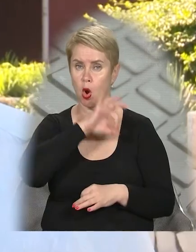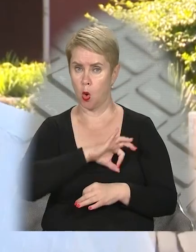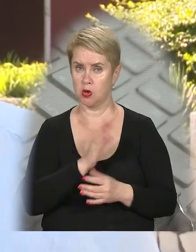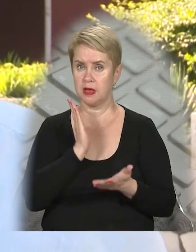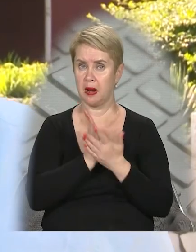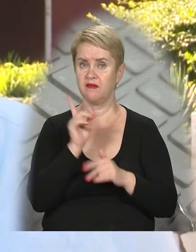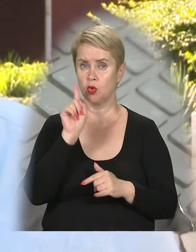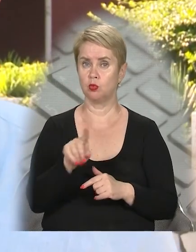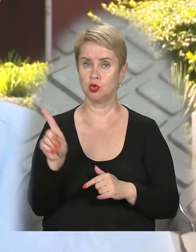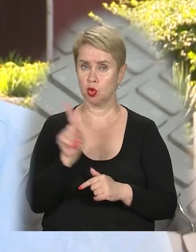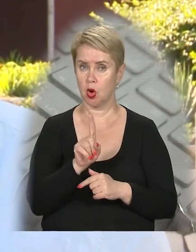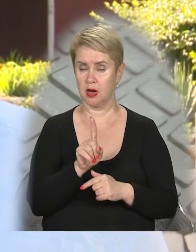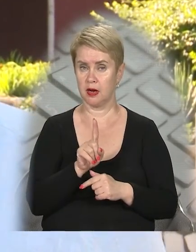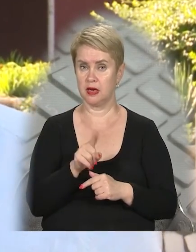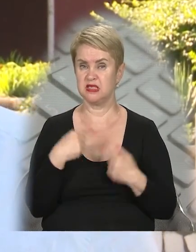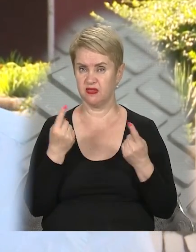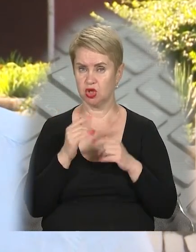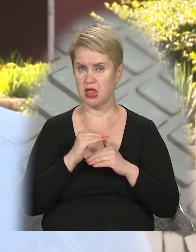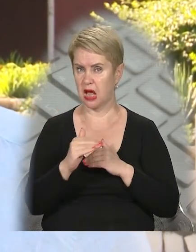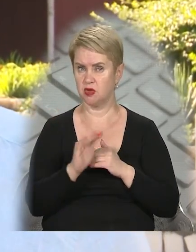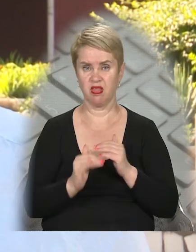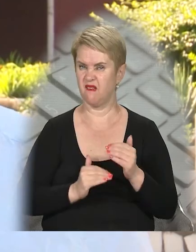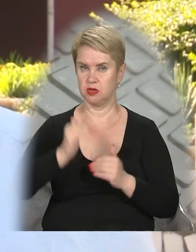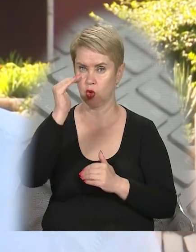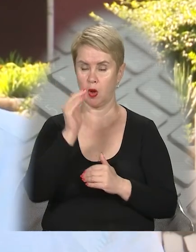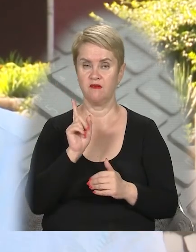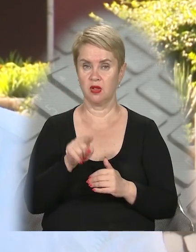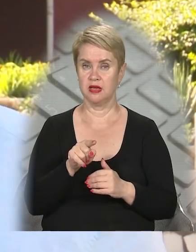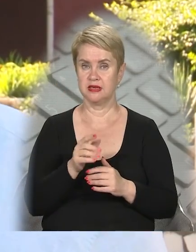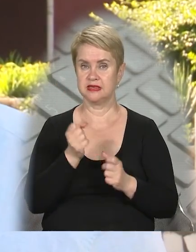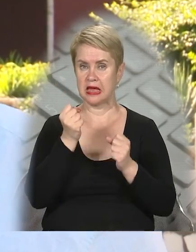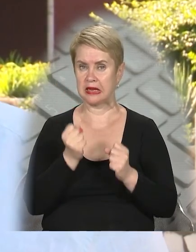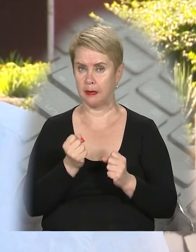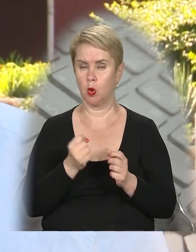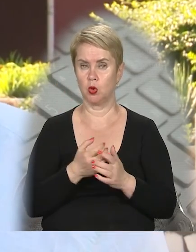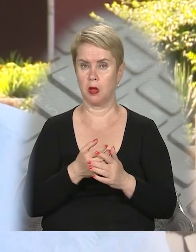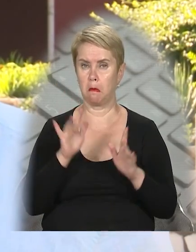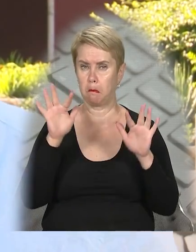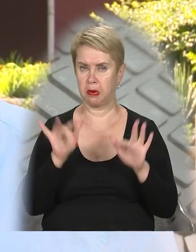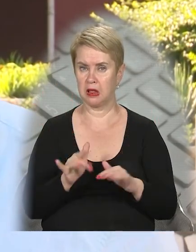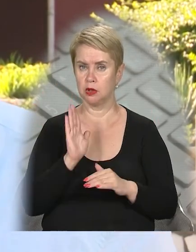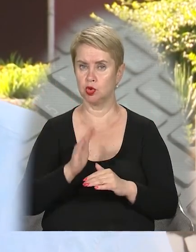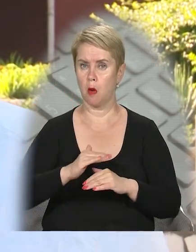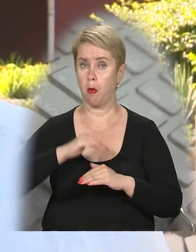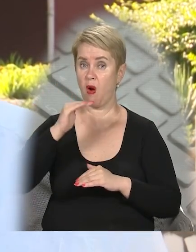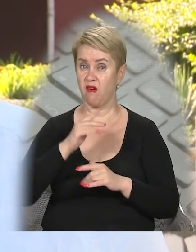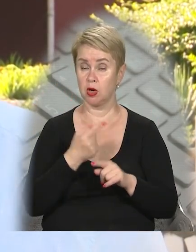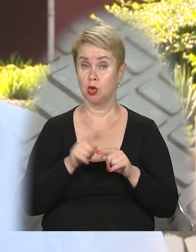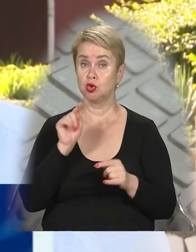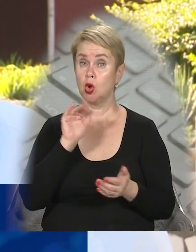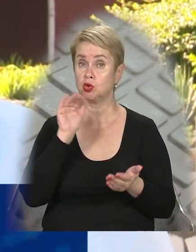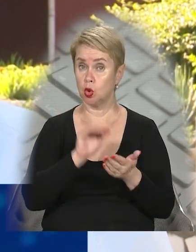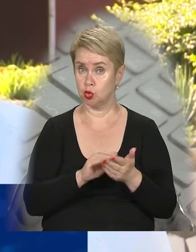полягає в тому, що звичайні газони, вони невисокі, і вони затримують пил лише поверхні. Що